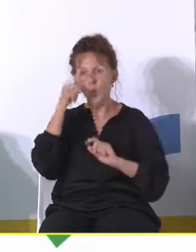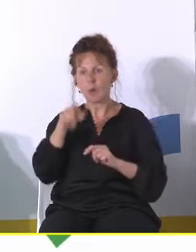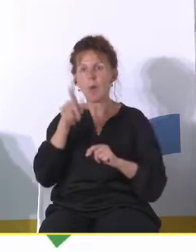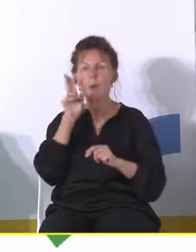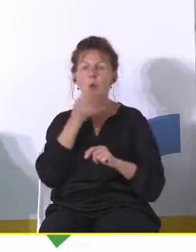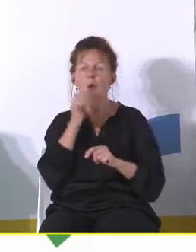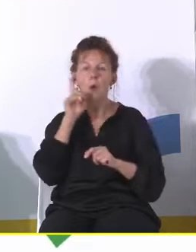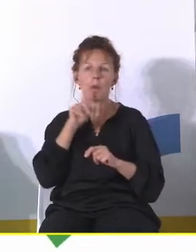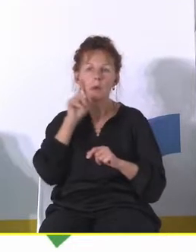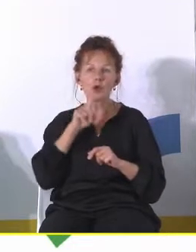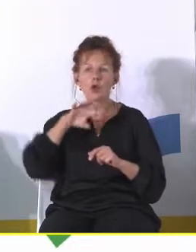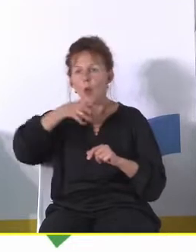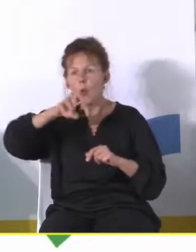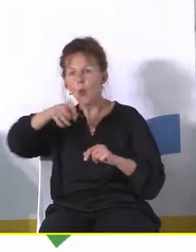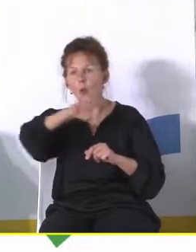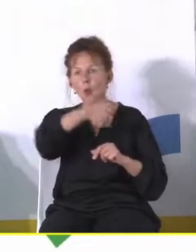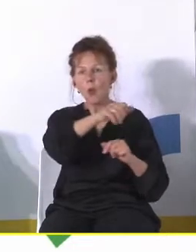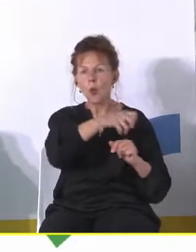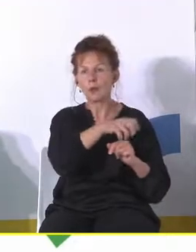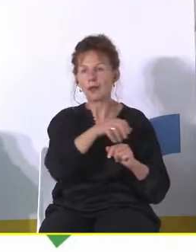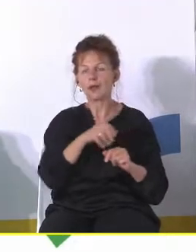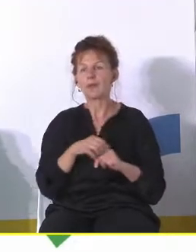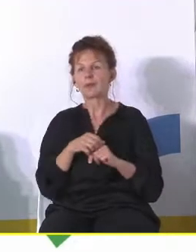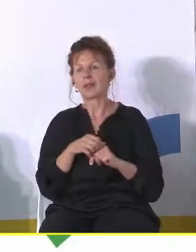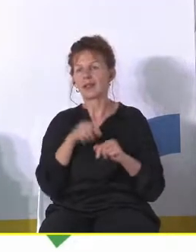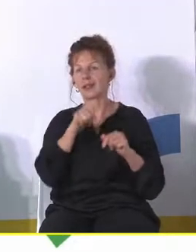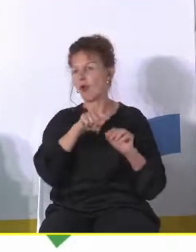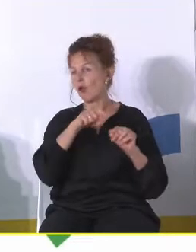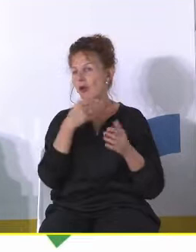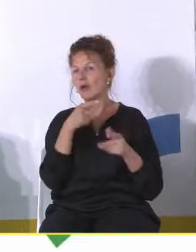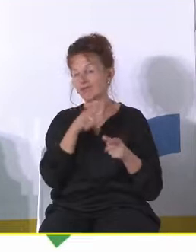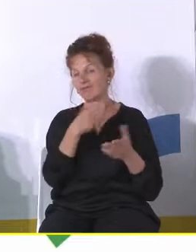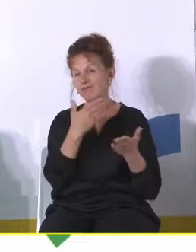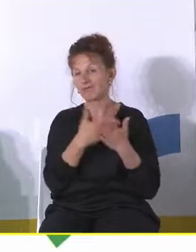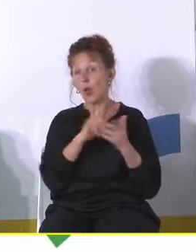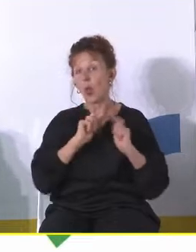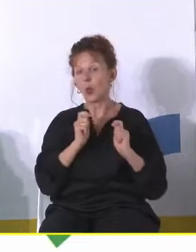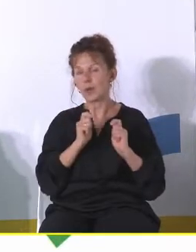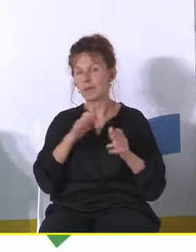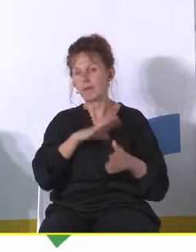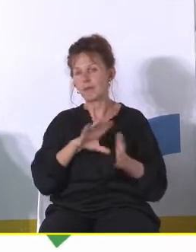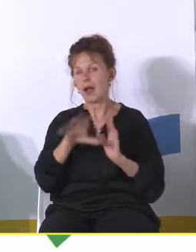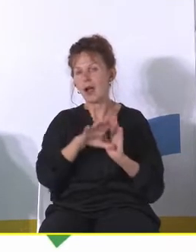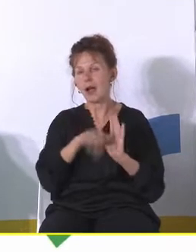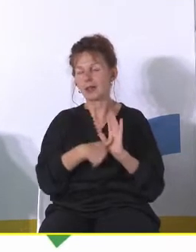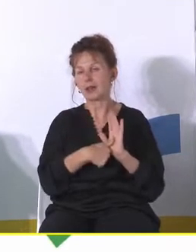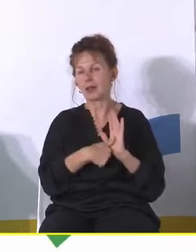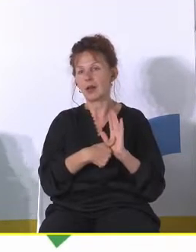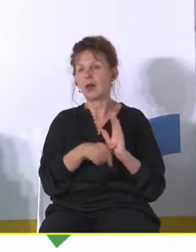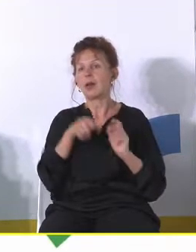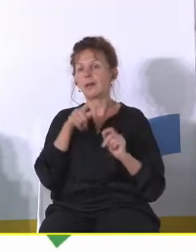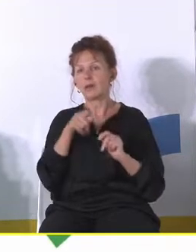mężczyźni w dużych grupach no i po prostu jakby wszystko jest pod to, tak? I to pokazuje, jak w gruncie rzeczy